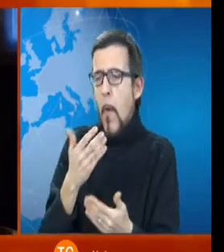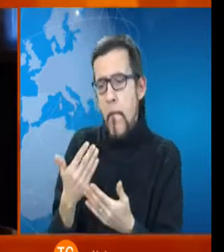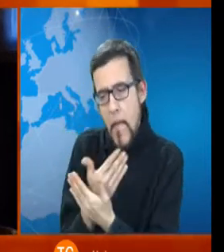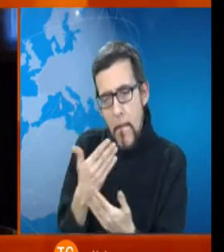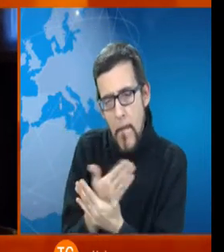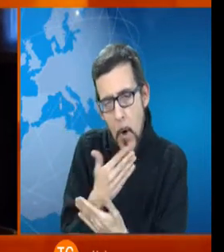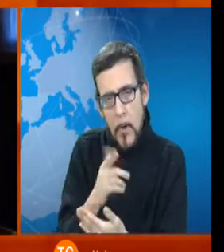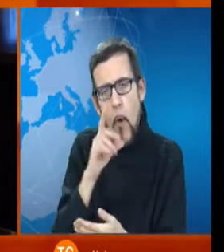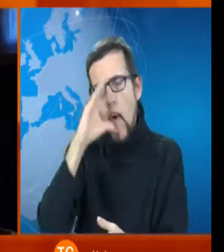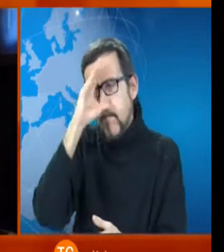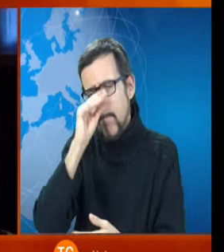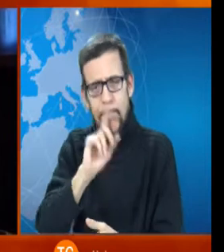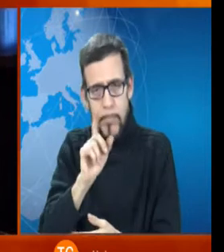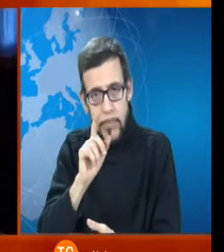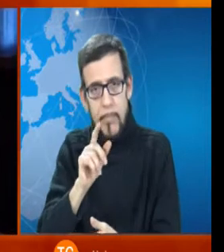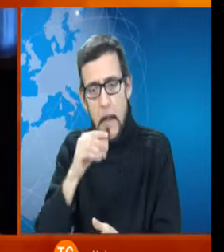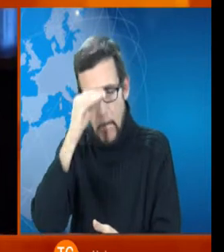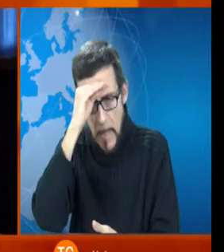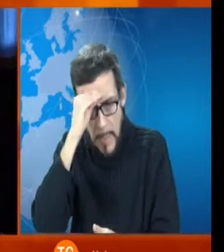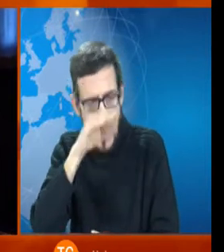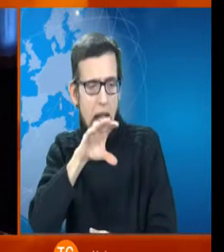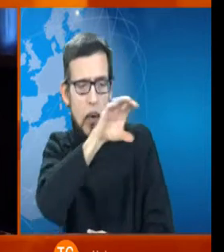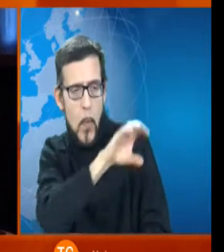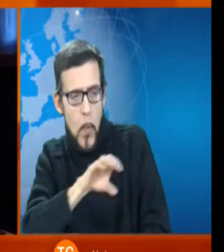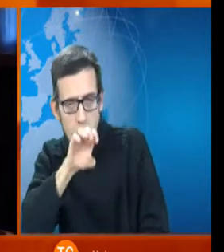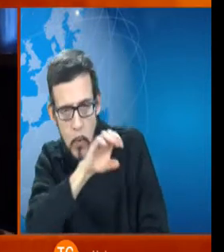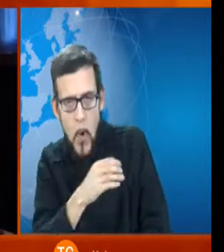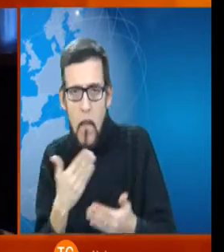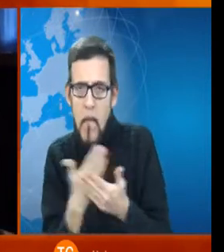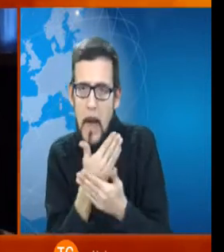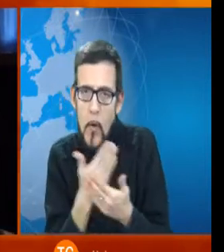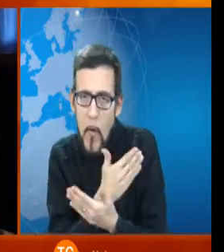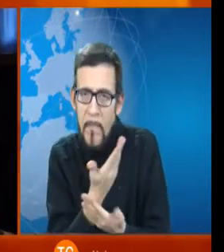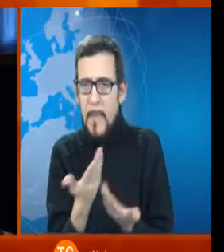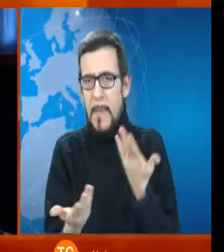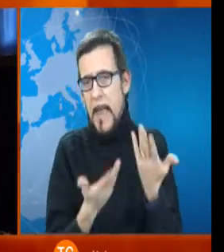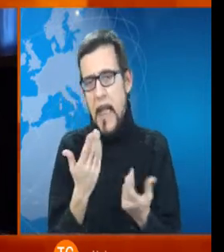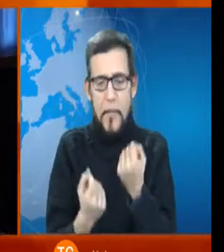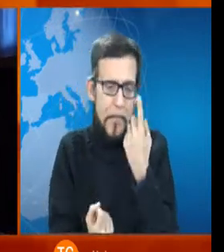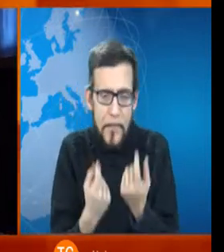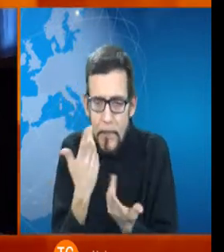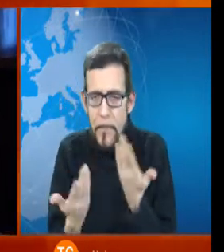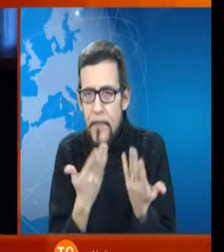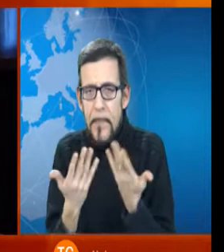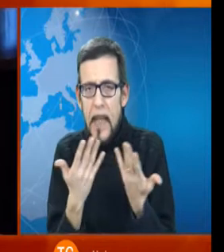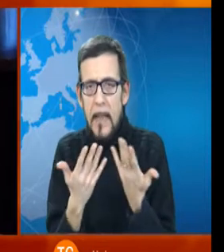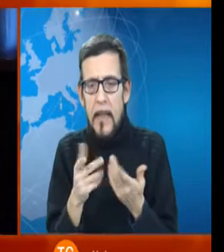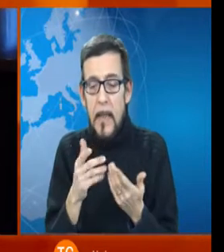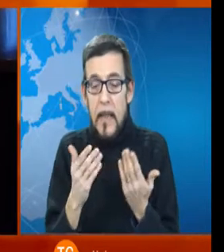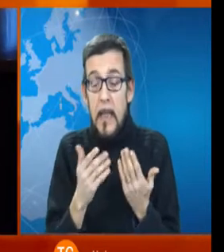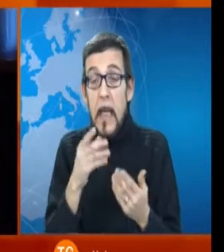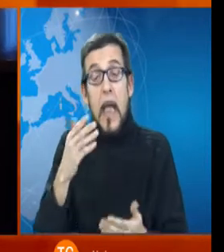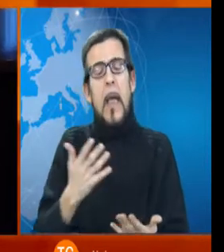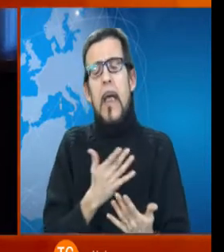dal contesto europeo quello che è tutto il fascino dello studio ma si è anche innamorato dell'architettura del